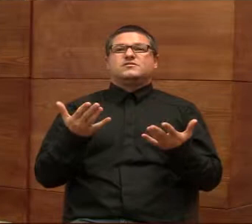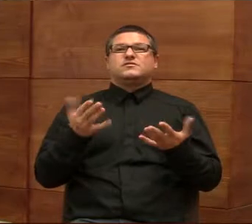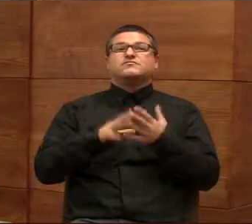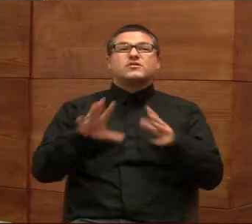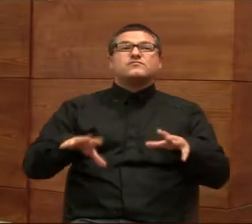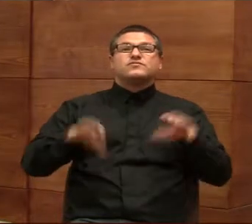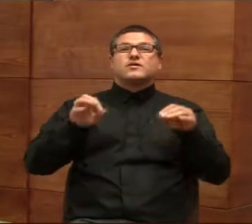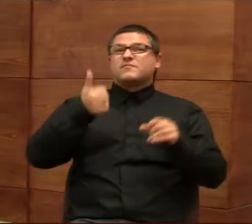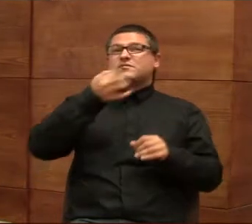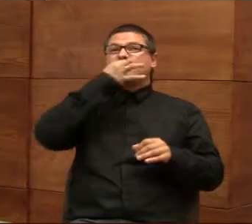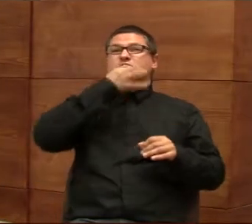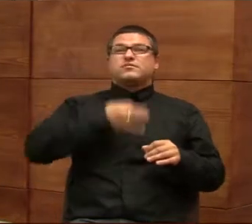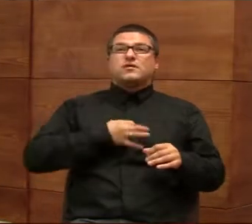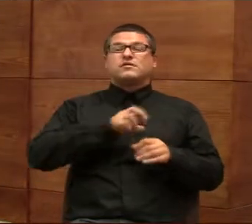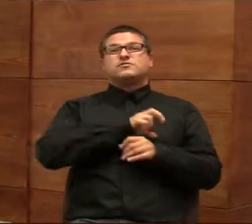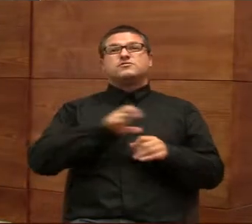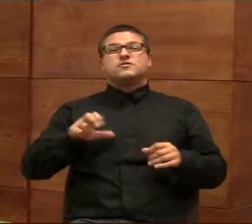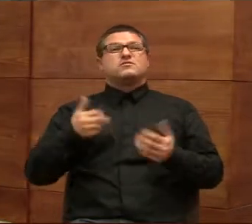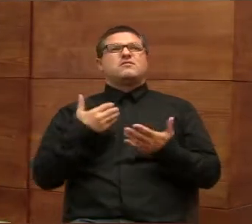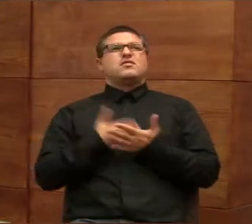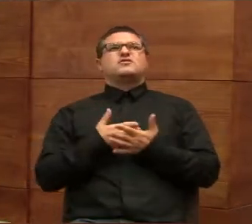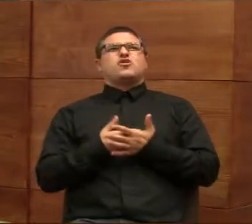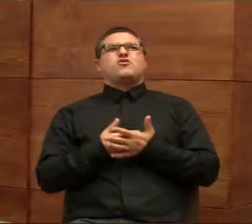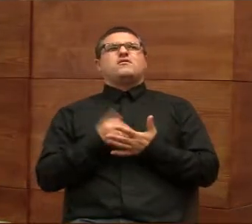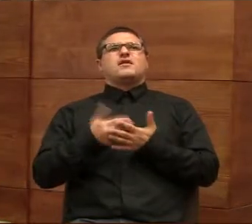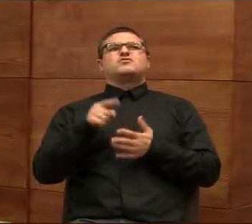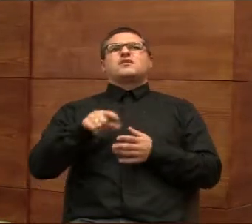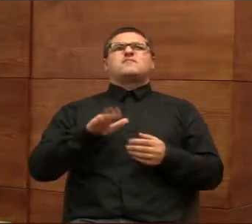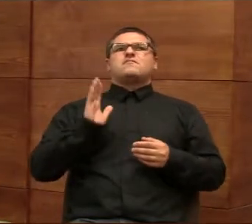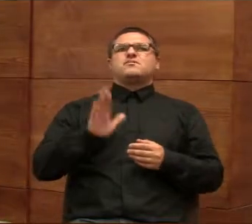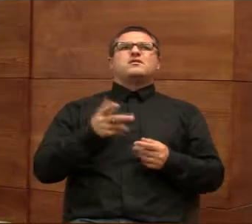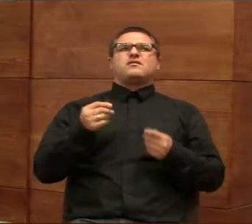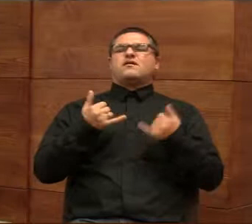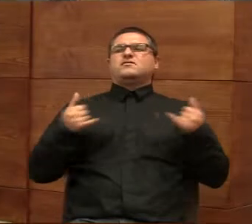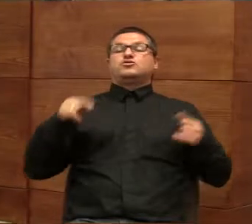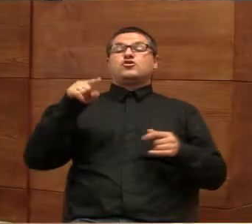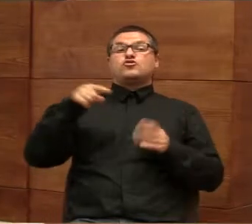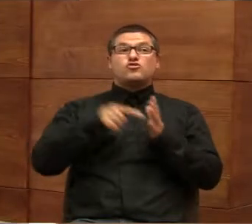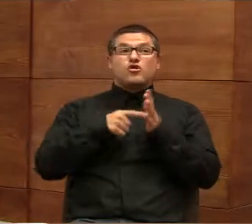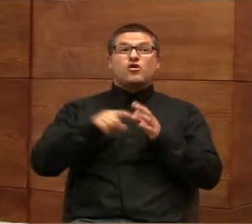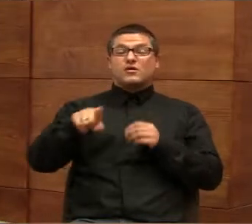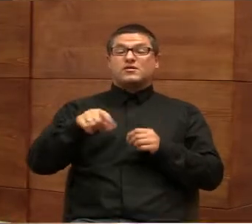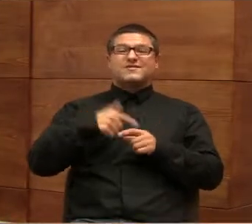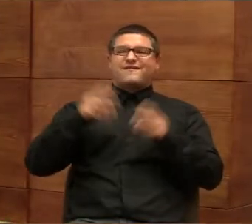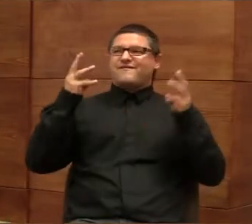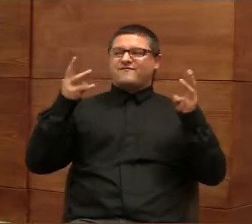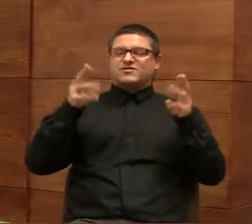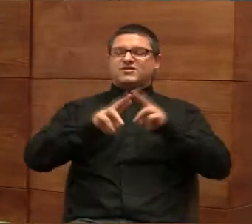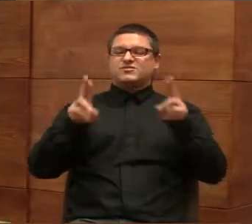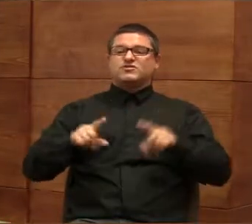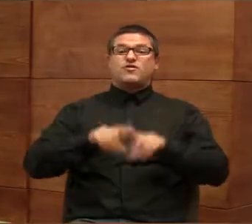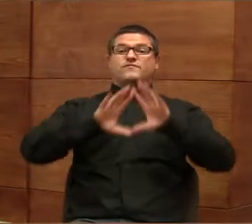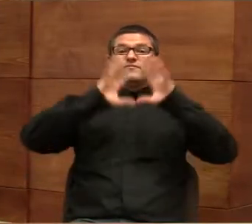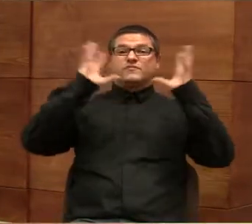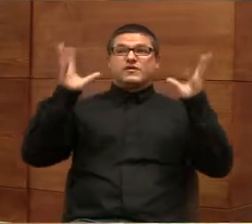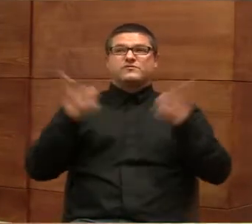zacząć zadawać sobie pytania, czy akurat, a dlaczego tak naprawdę. I to jest właśnie, moim zdaniem, ważniejszą rzeczą, wszyscy,